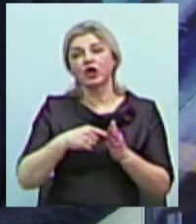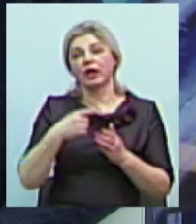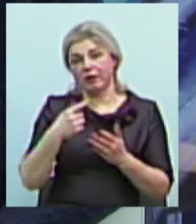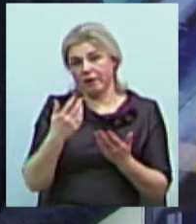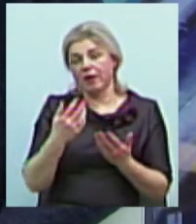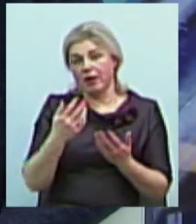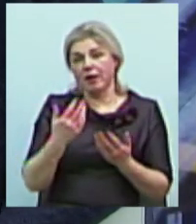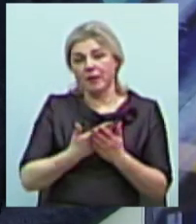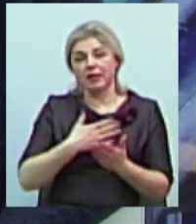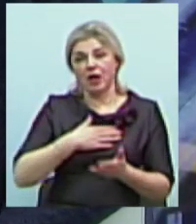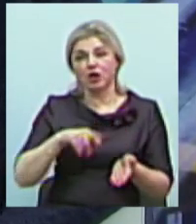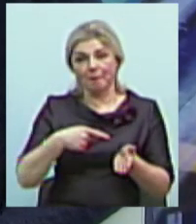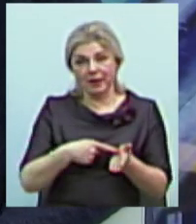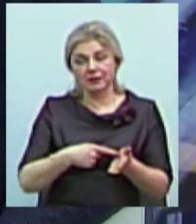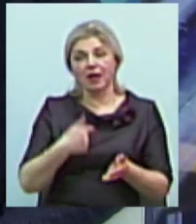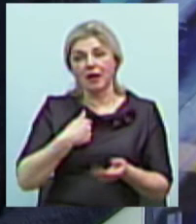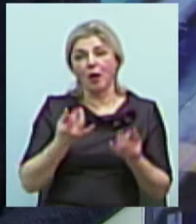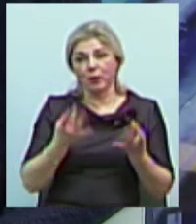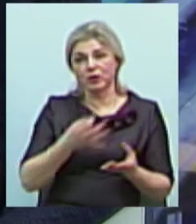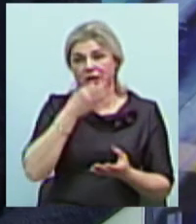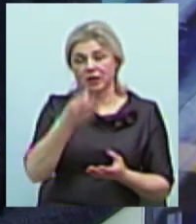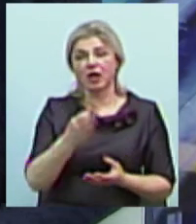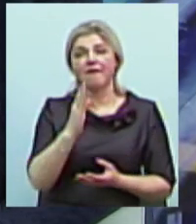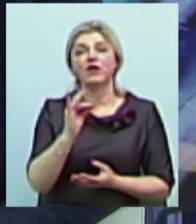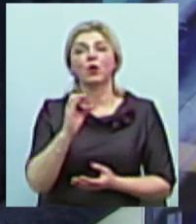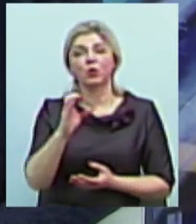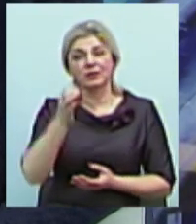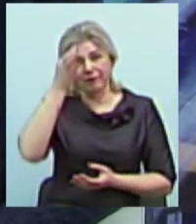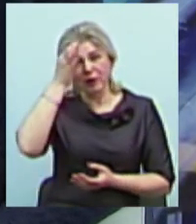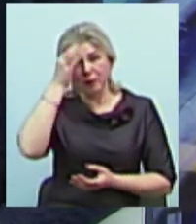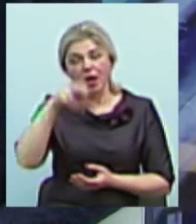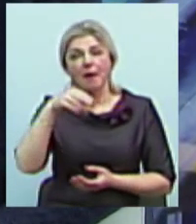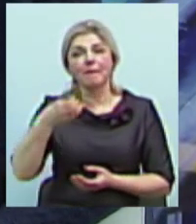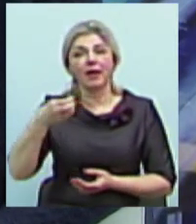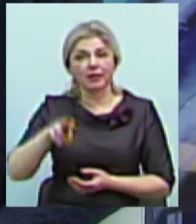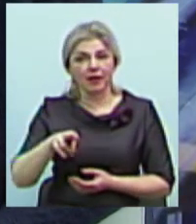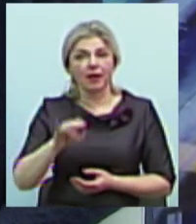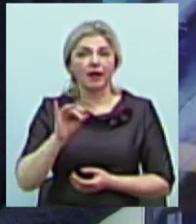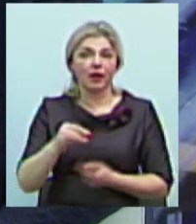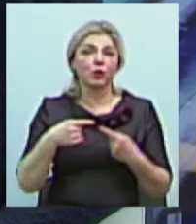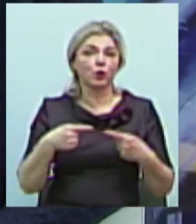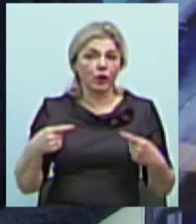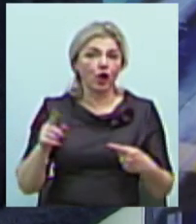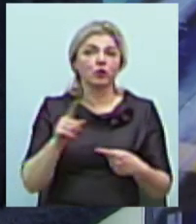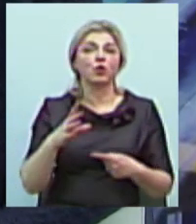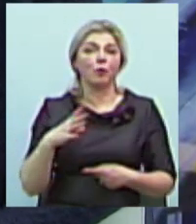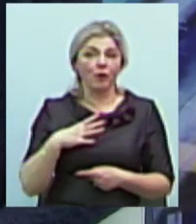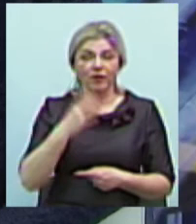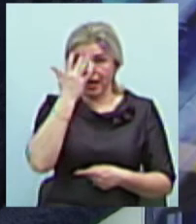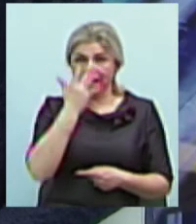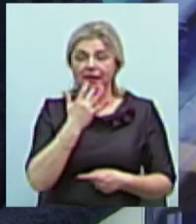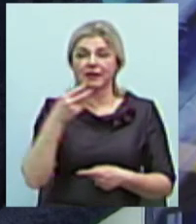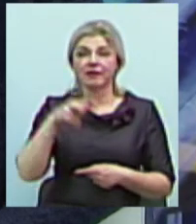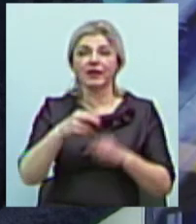Я можу просто сказати, згадайте оцей вірус Петя, там, з якимись літерами чи цифрами, який був влітку 2017